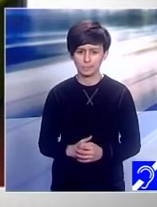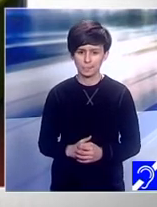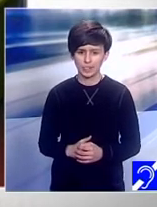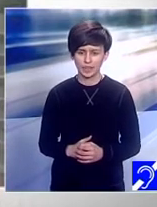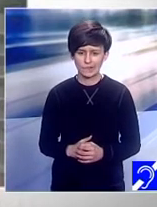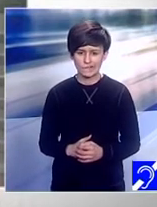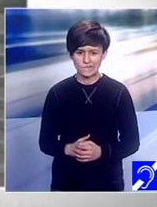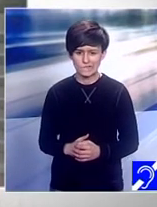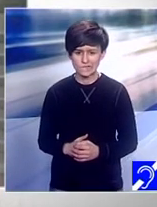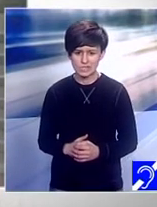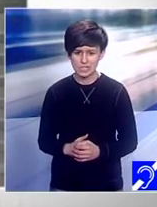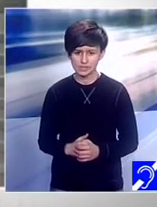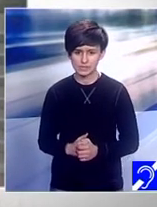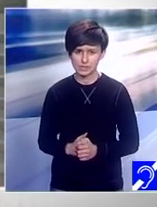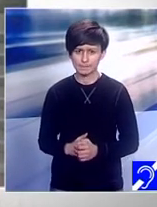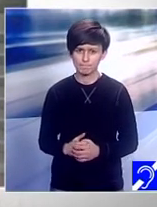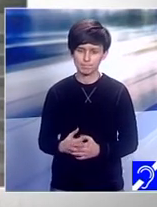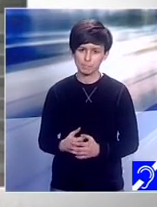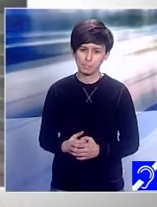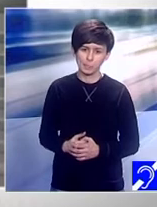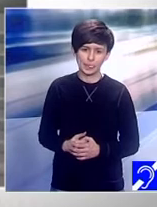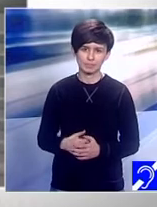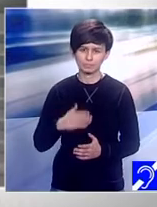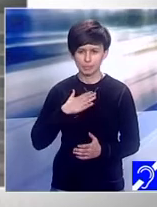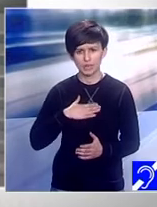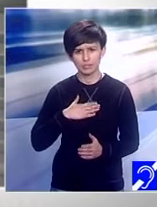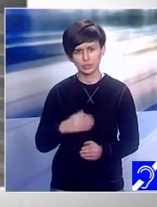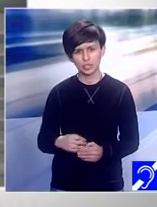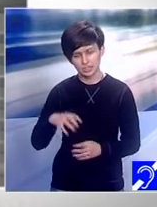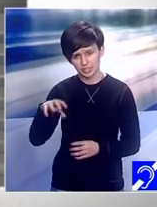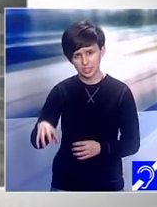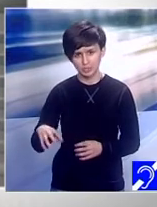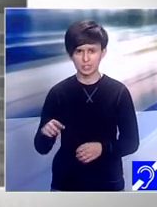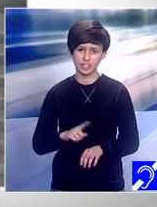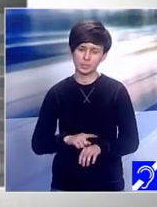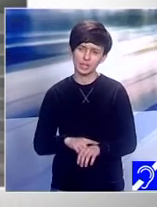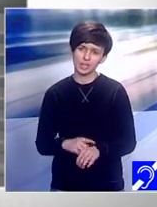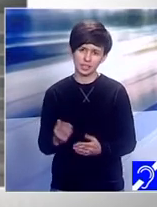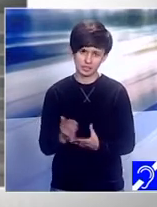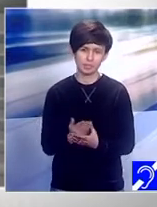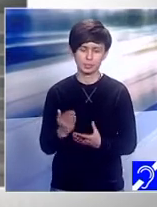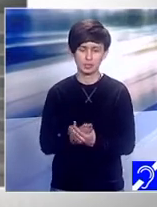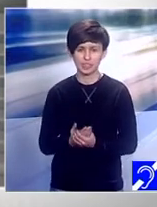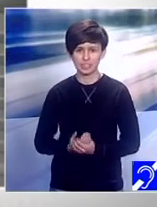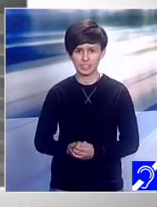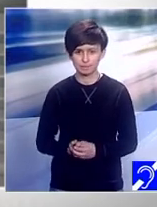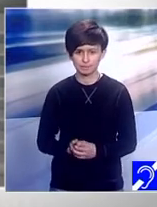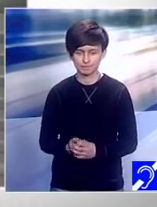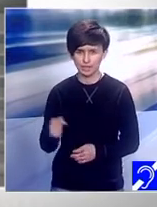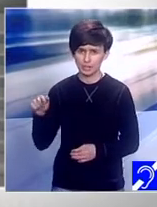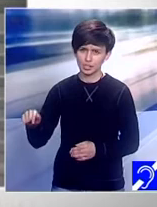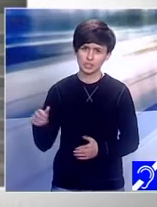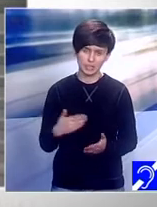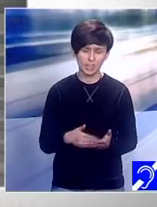cadrăm așa temporal toată povestea Ați refuzat în momentul în care vi s-a cerut să-l trimiteți de